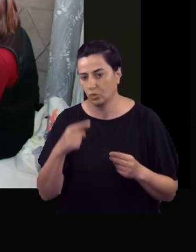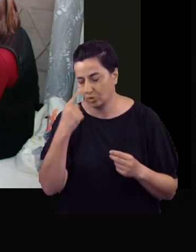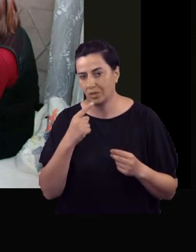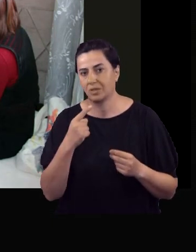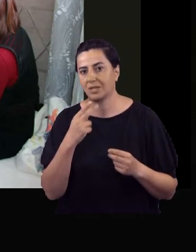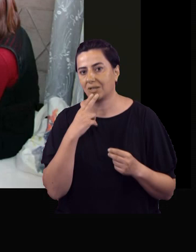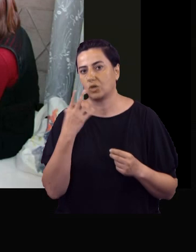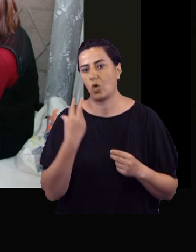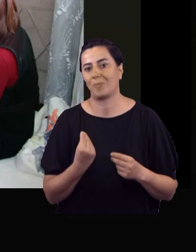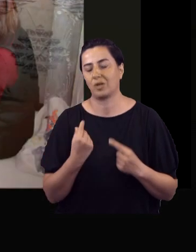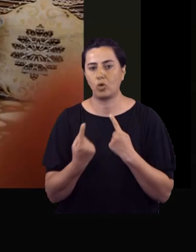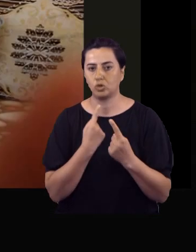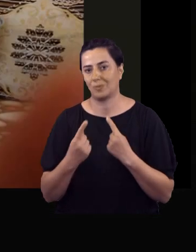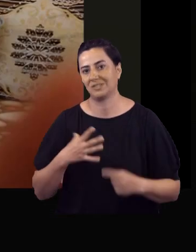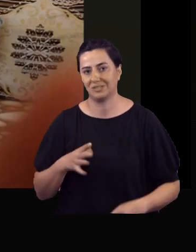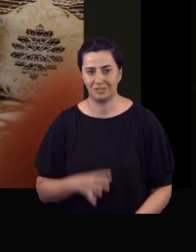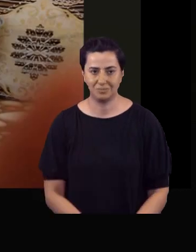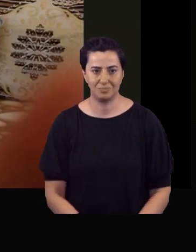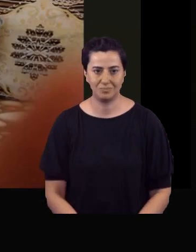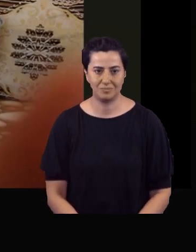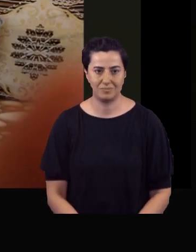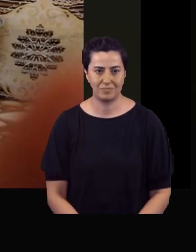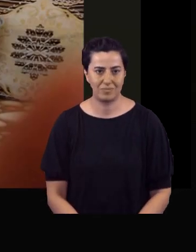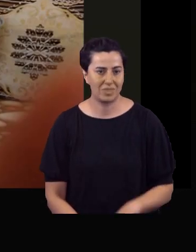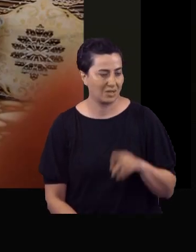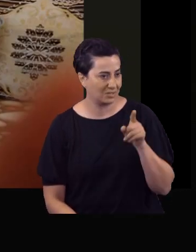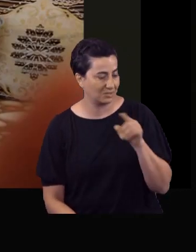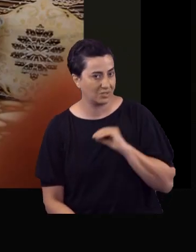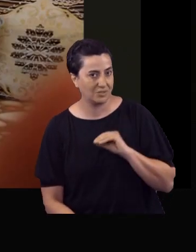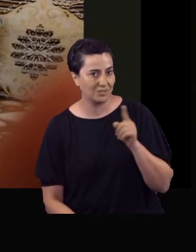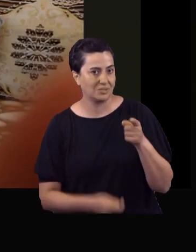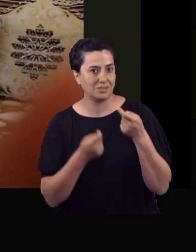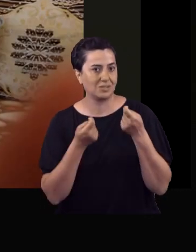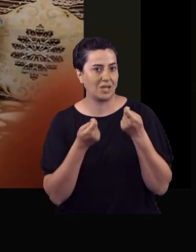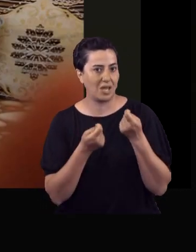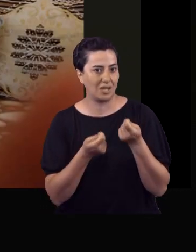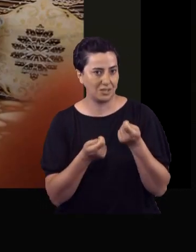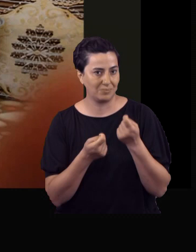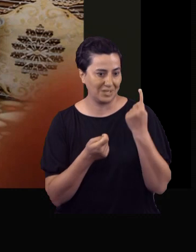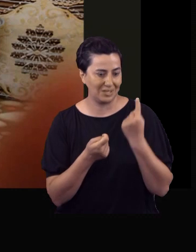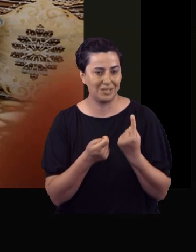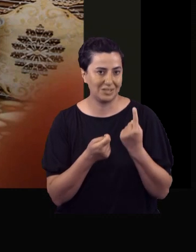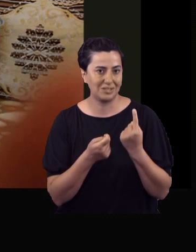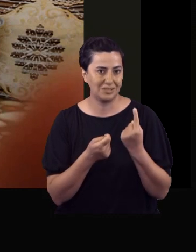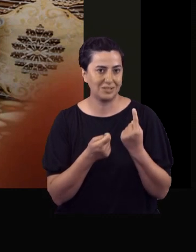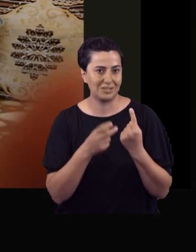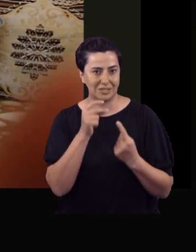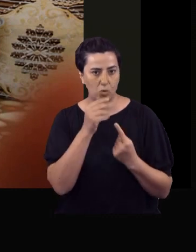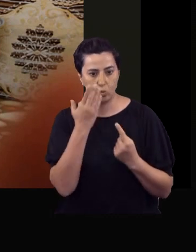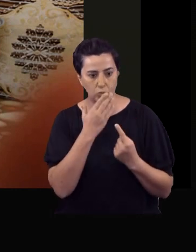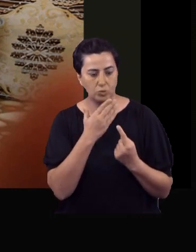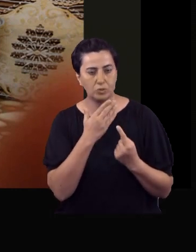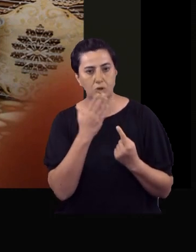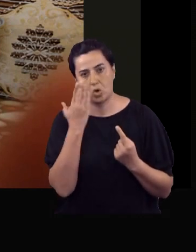yüzden Yüksek Ova'da kadın olmayı konuşmak istedik. Zannediyorum sizin eğitiminizin ilk başında yani ilkokul